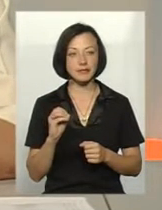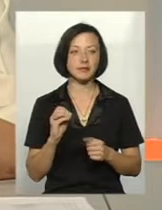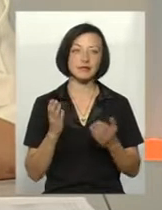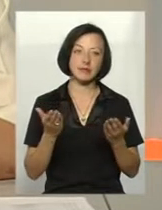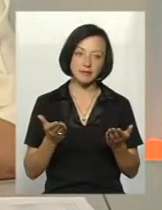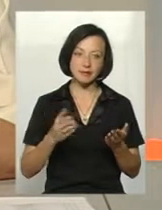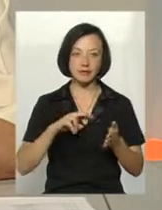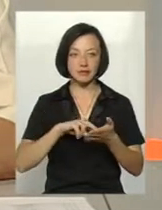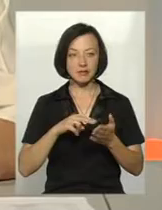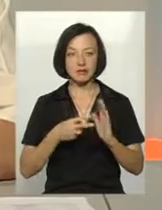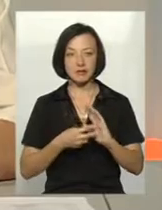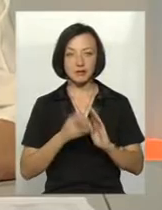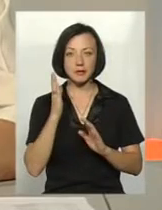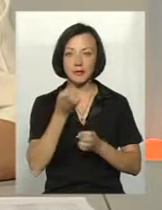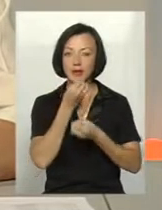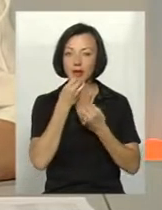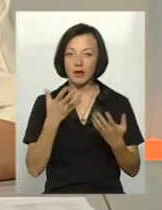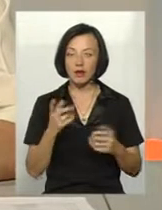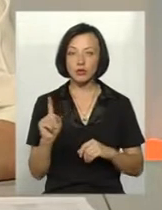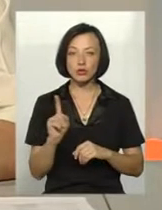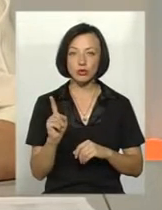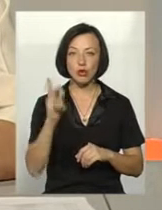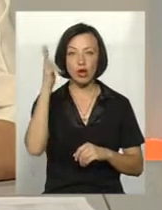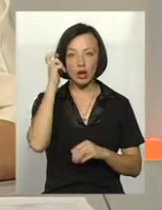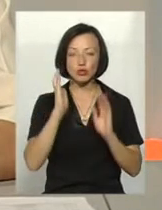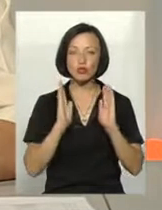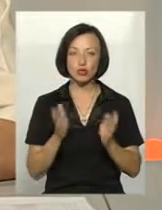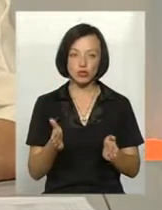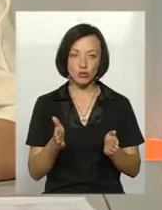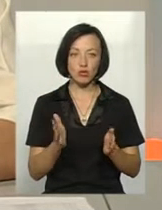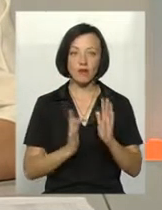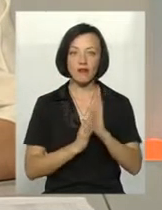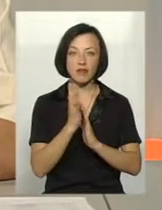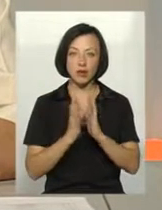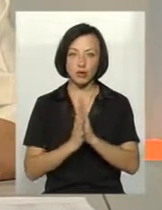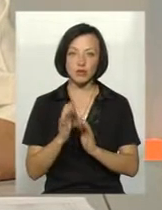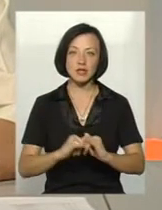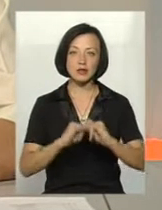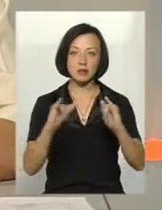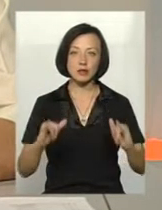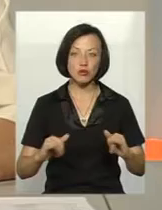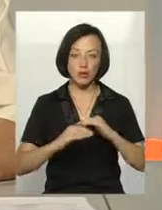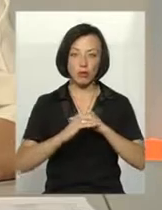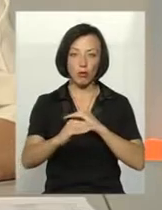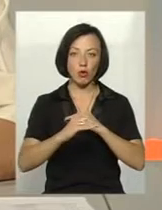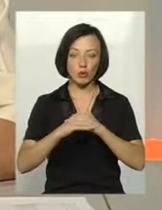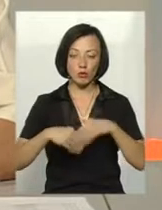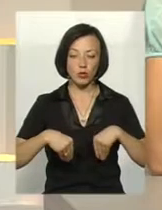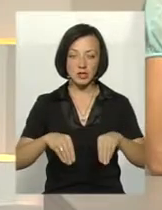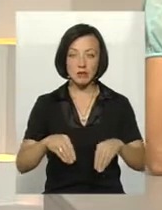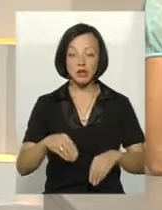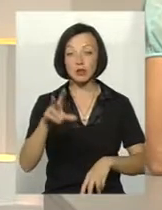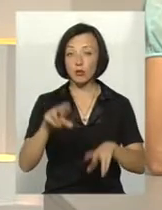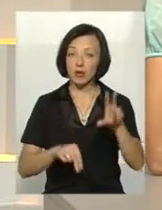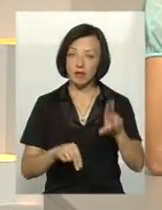все-таки йде позитивна до того, що гречку будуть врощувати, збільшувати її виробництво. І будемо